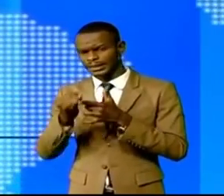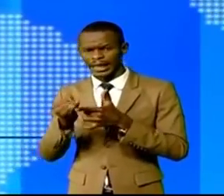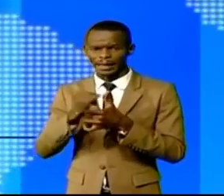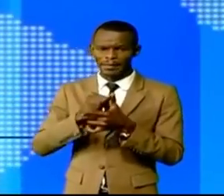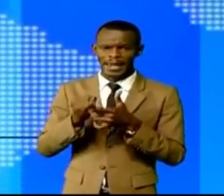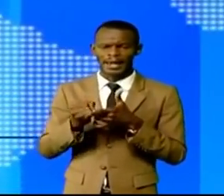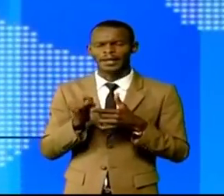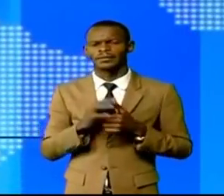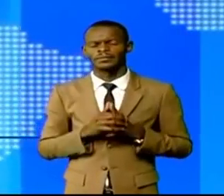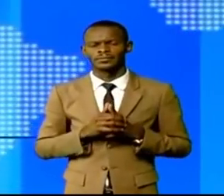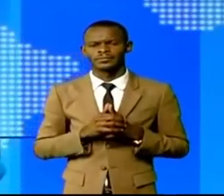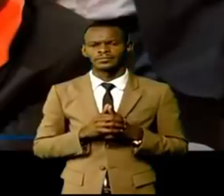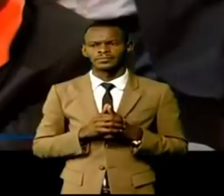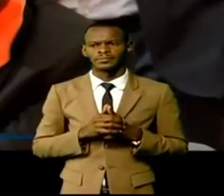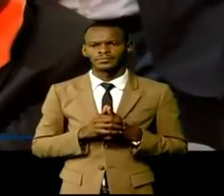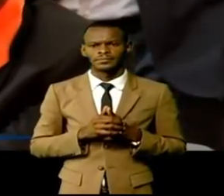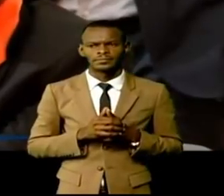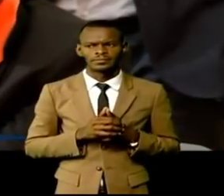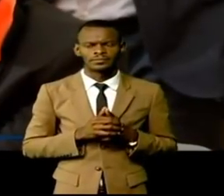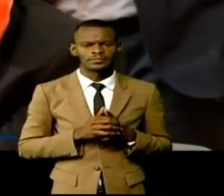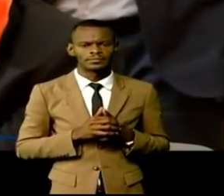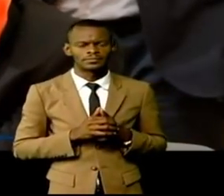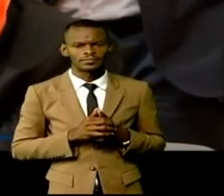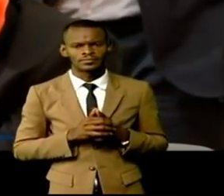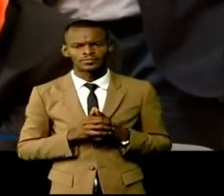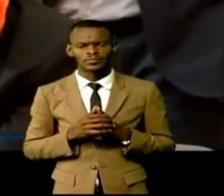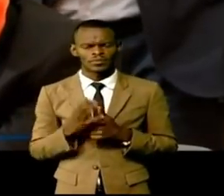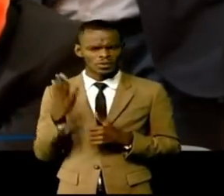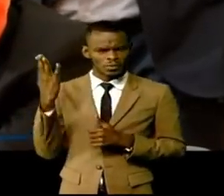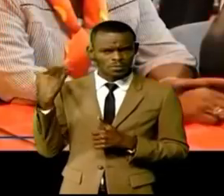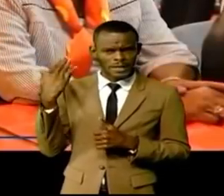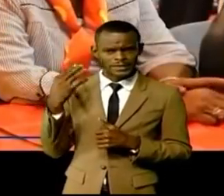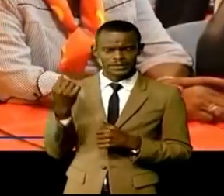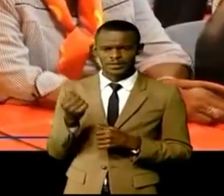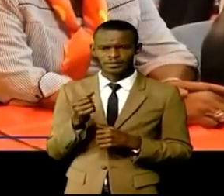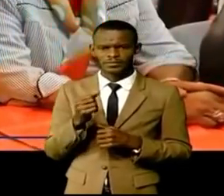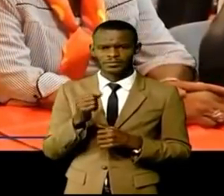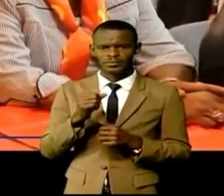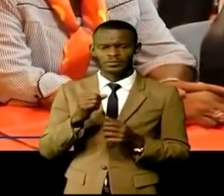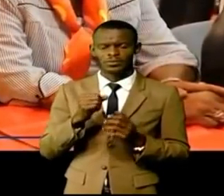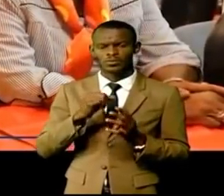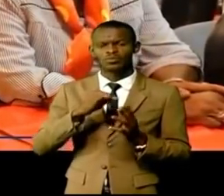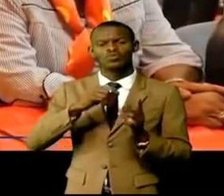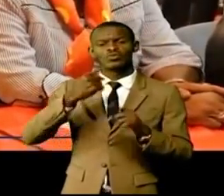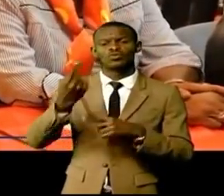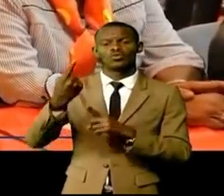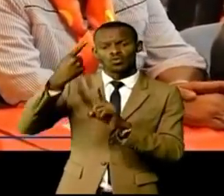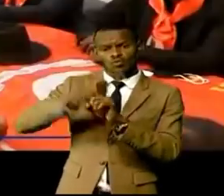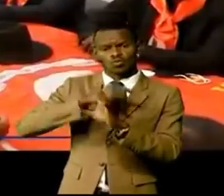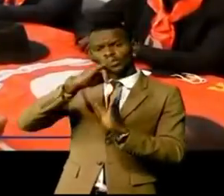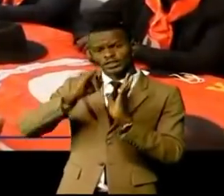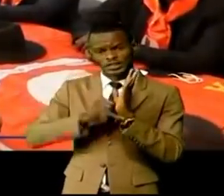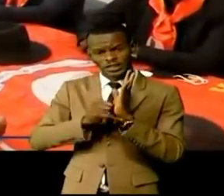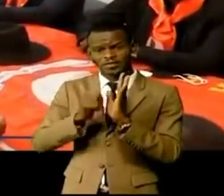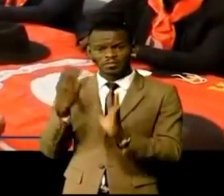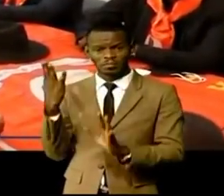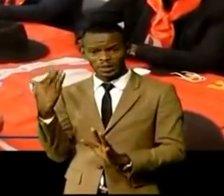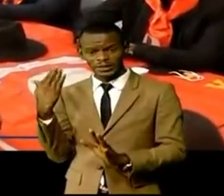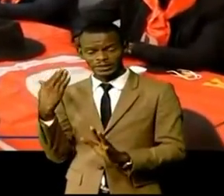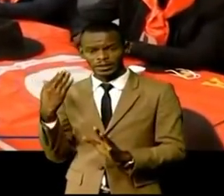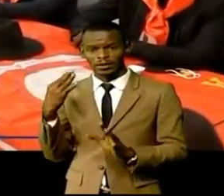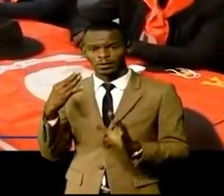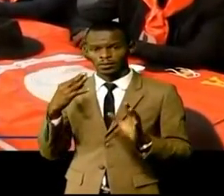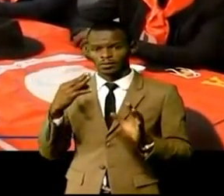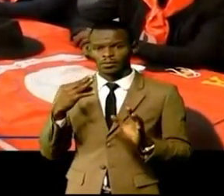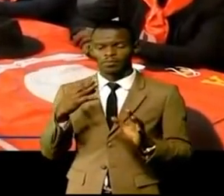reportage de Willy Atounakov Nommée depuis le mois de janvier dernier par le professeur Modeste Mathieu Kwebo président national